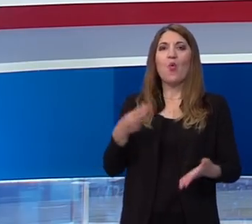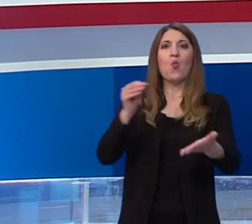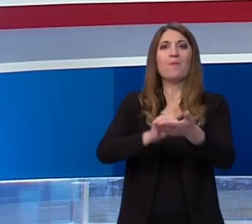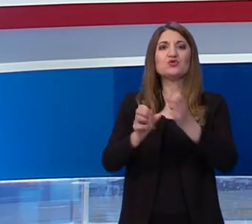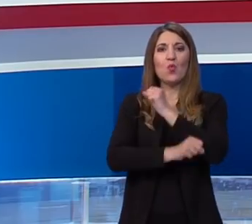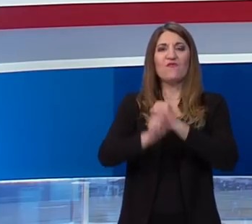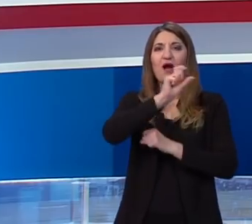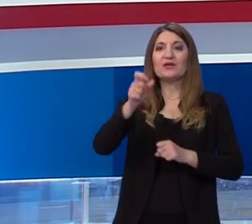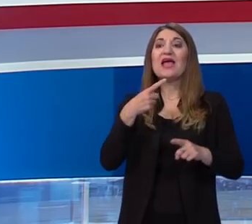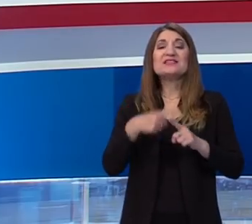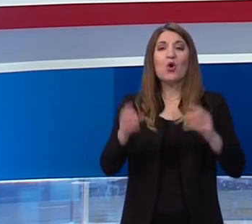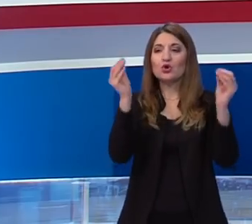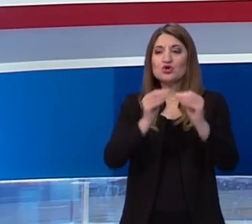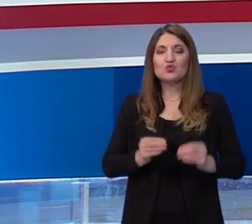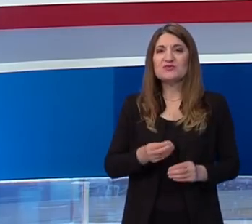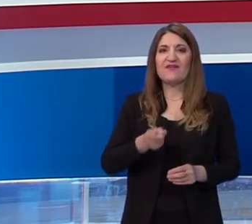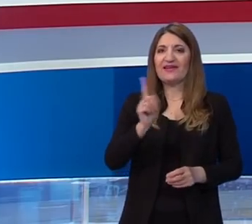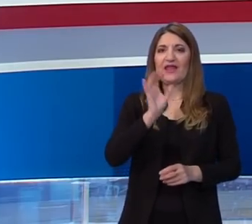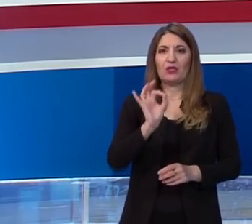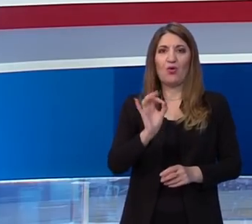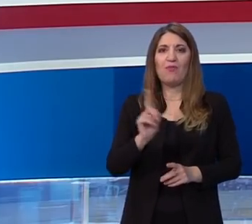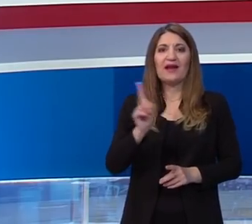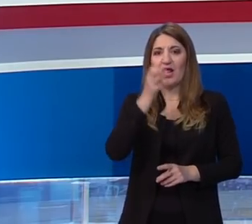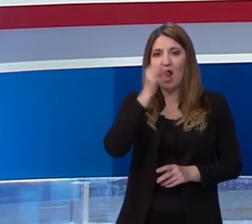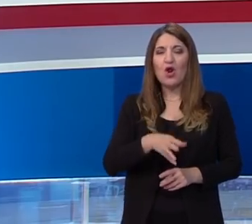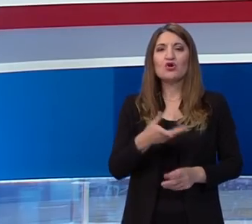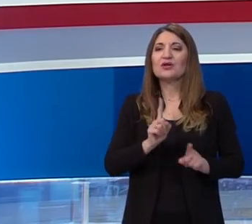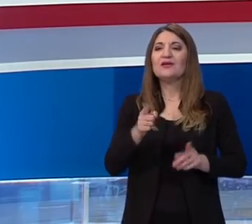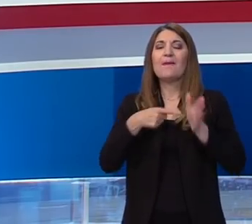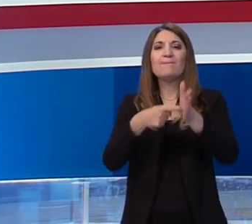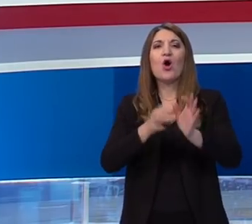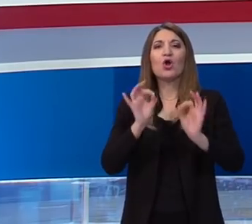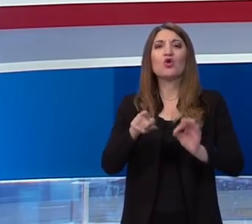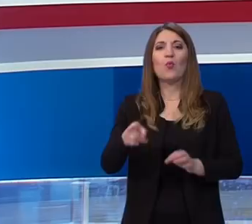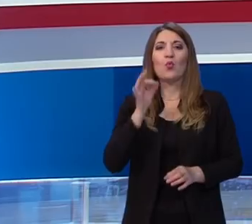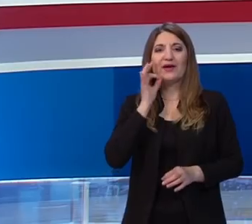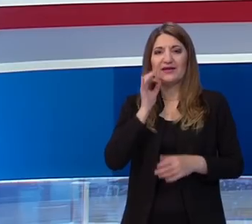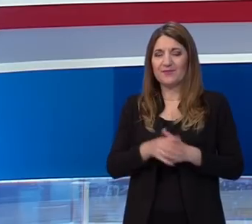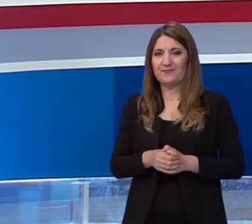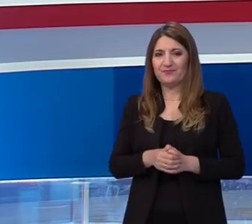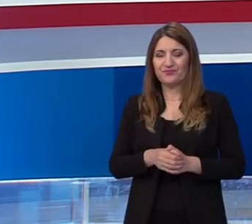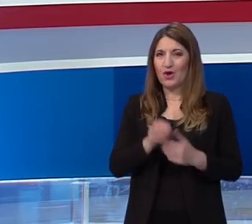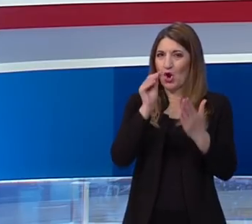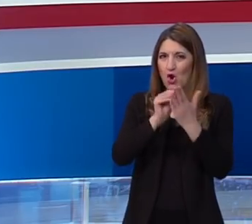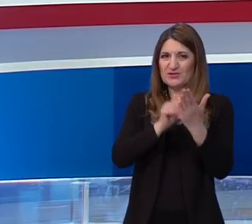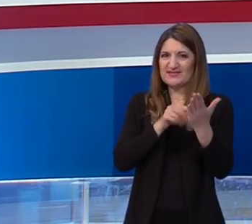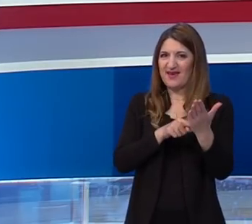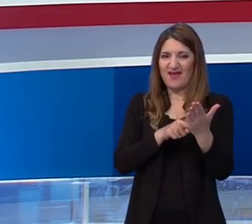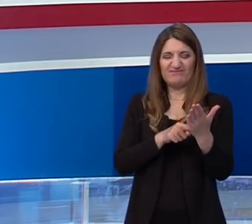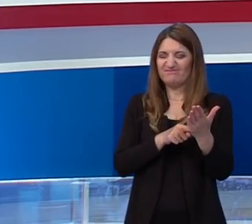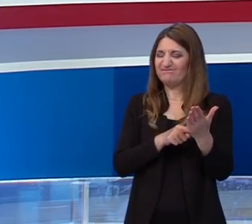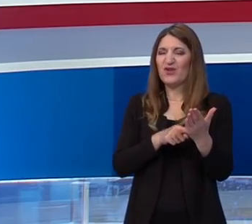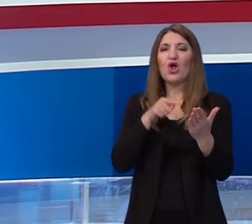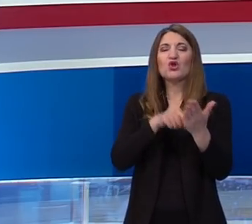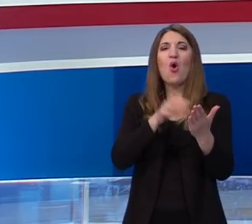sustav nije dobro pokazao i nije dobro dijelovao u krizi. Ocijenski sustav ne funkcionira, ocijene su